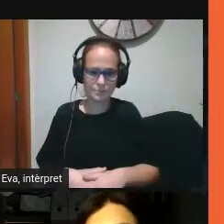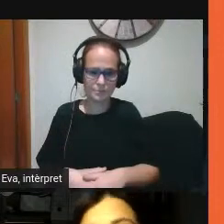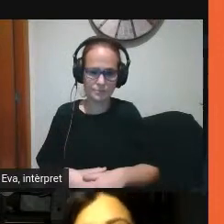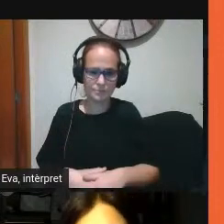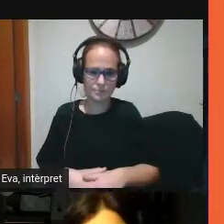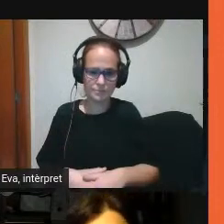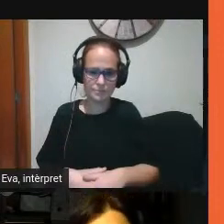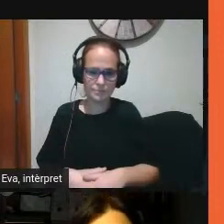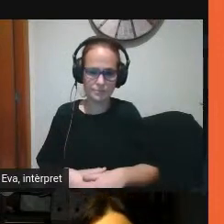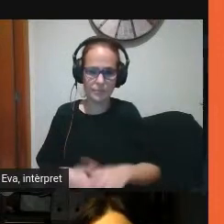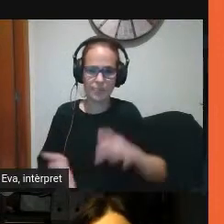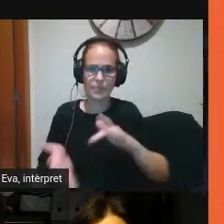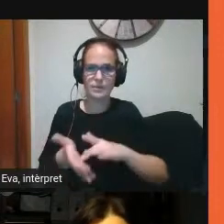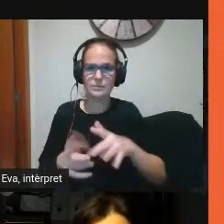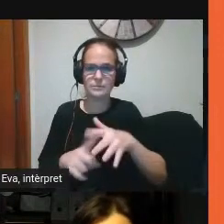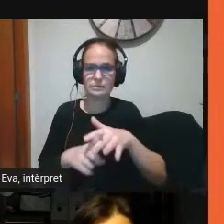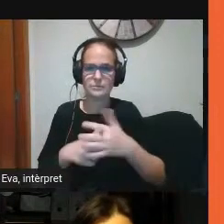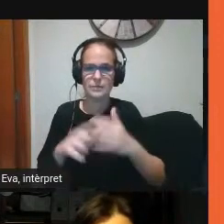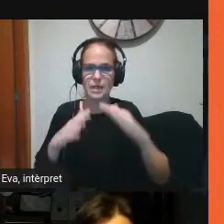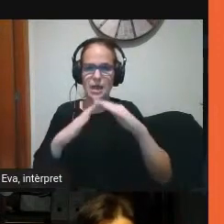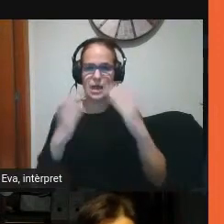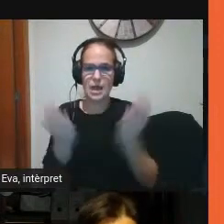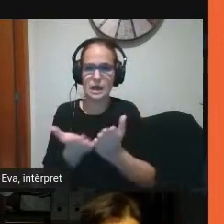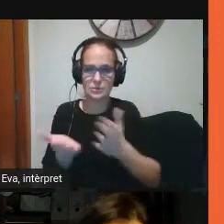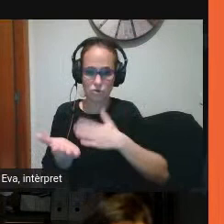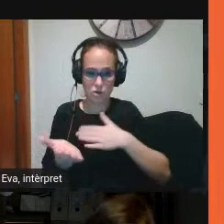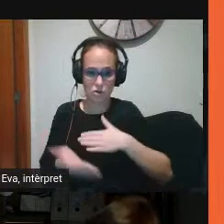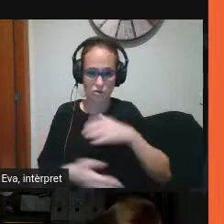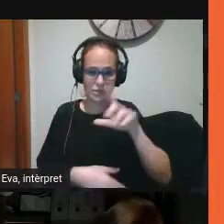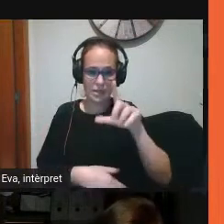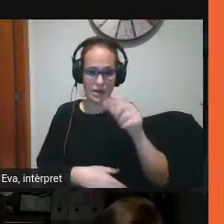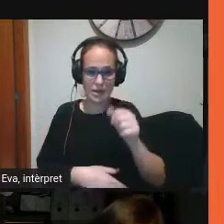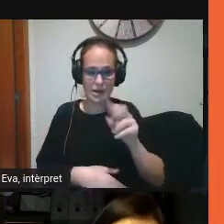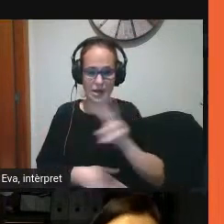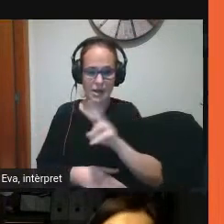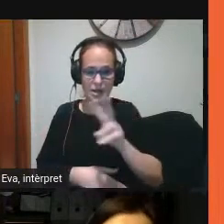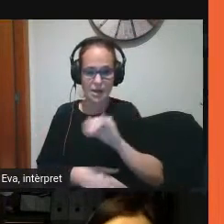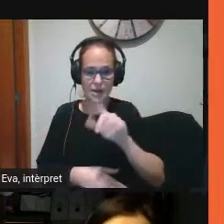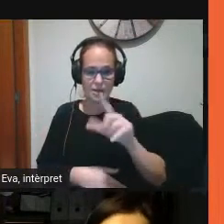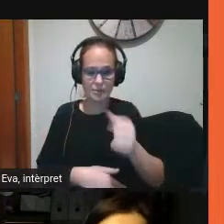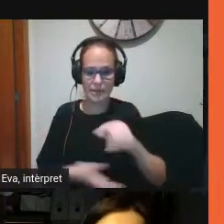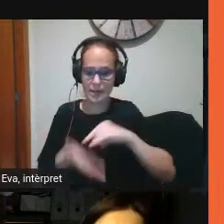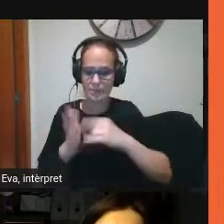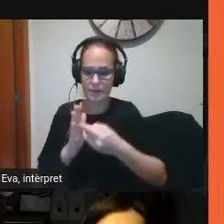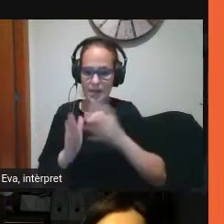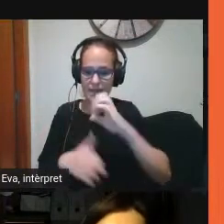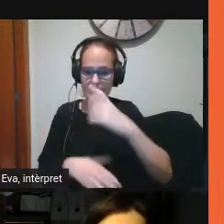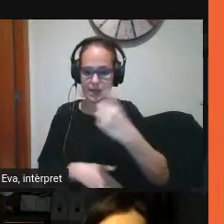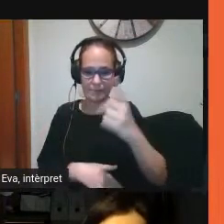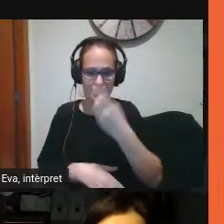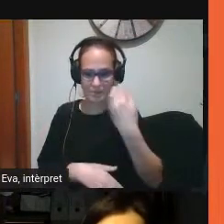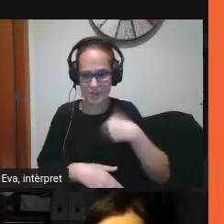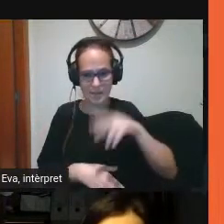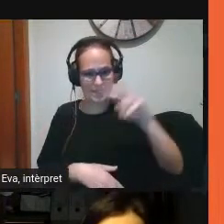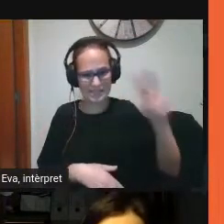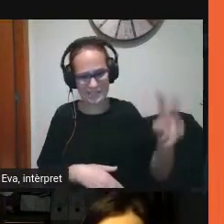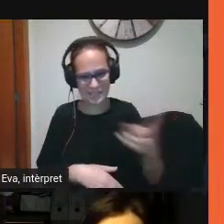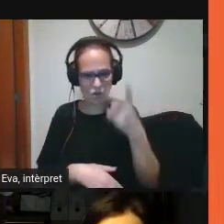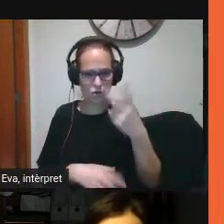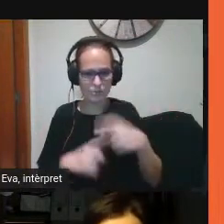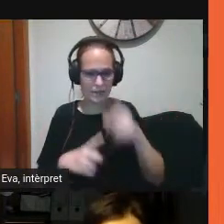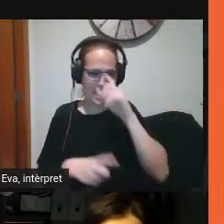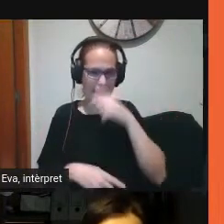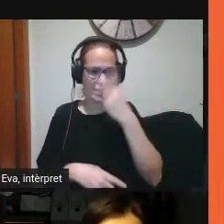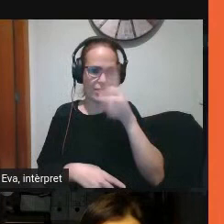en el cas de l'escola a vila anem pel segon pla TAC l'any 2010